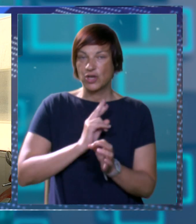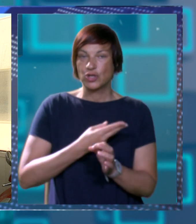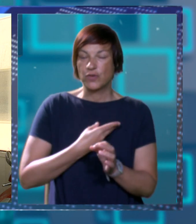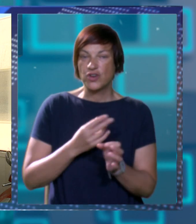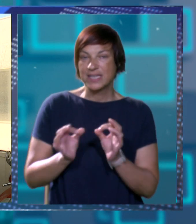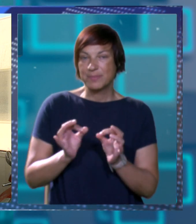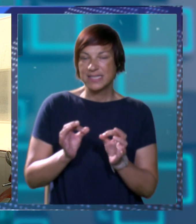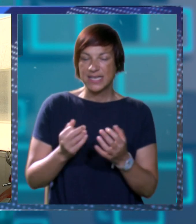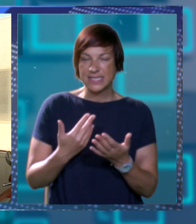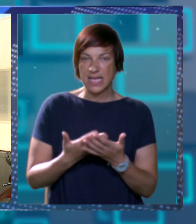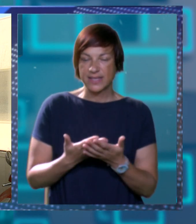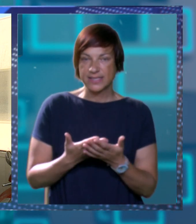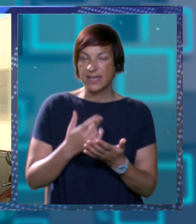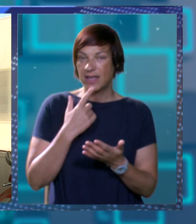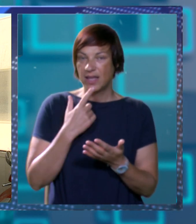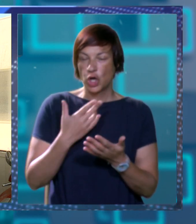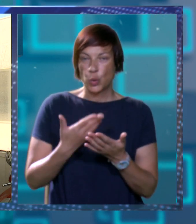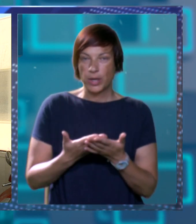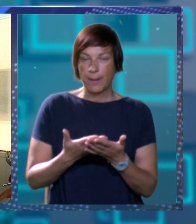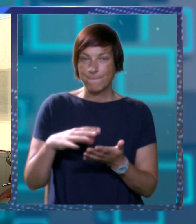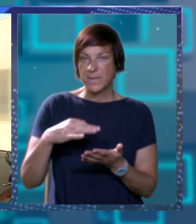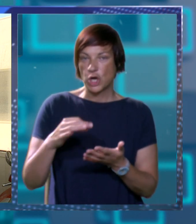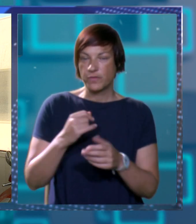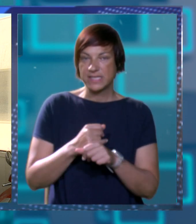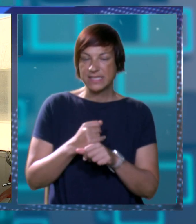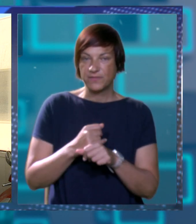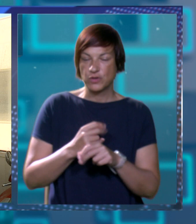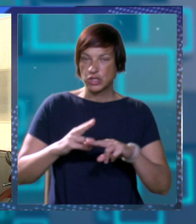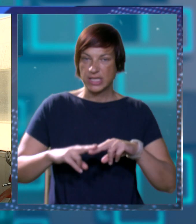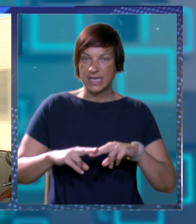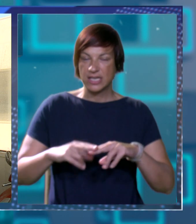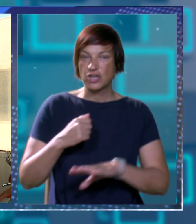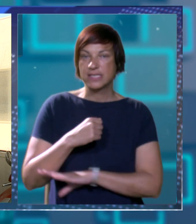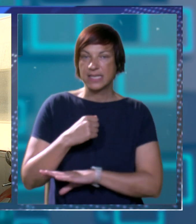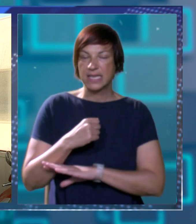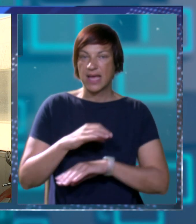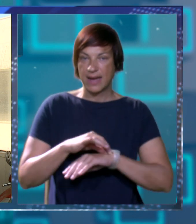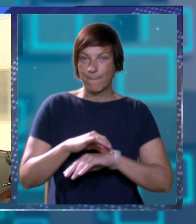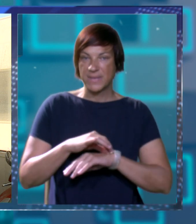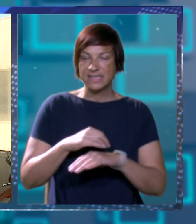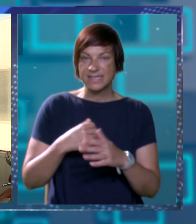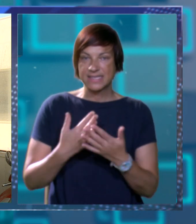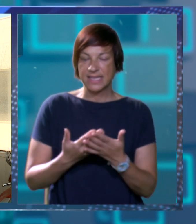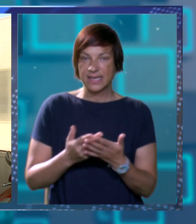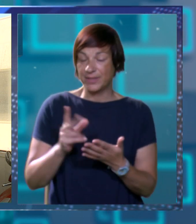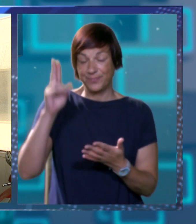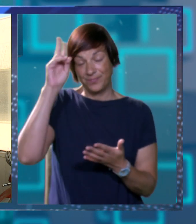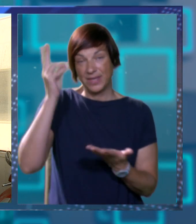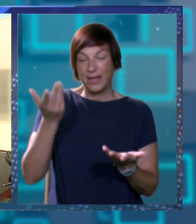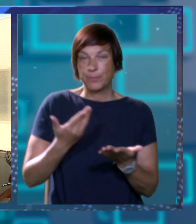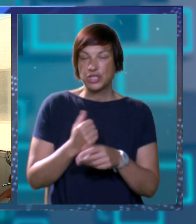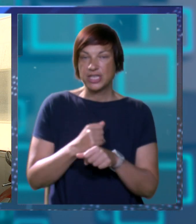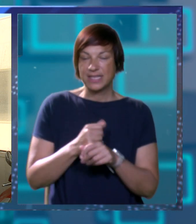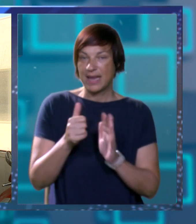specializacije kojima zapravo ovisi funkcioniranje i ostalih grana medicine. Znači, ne možete